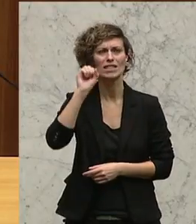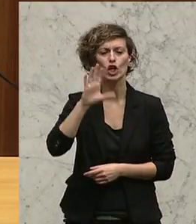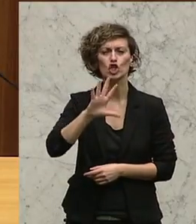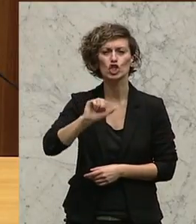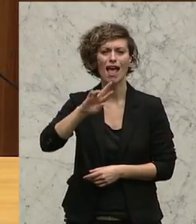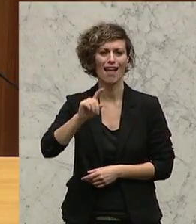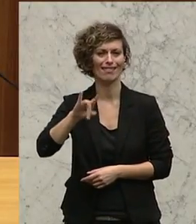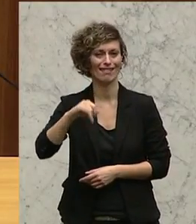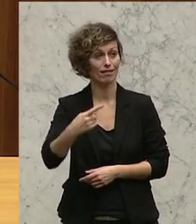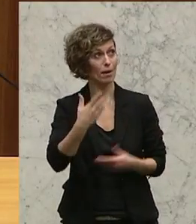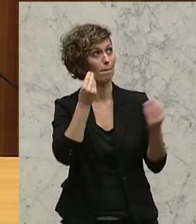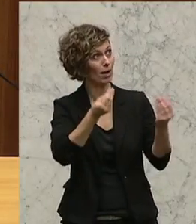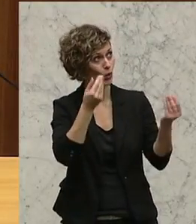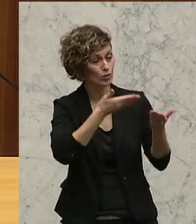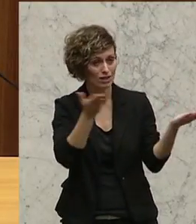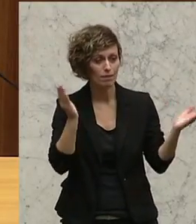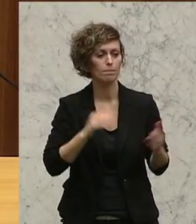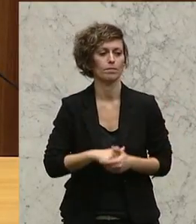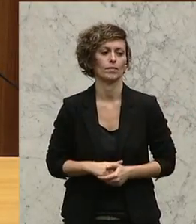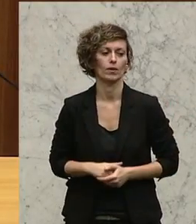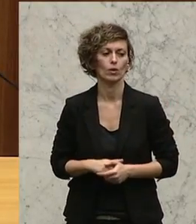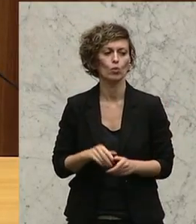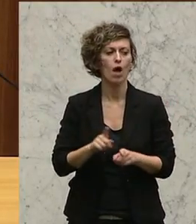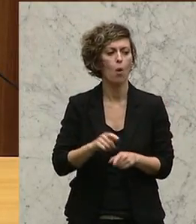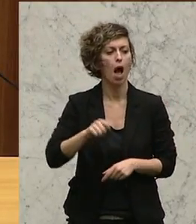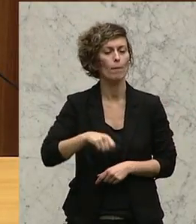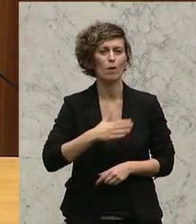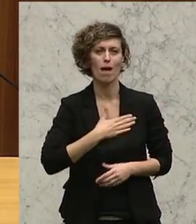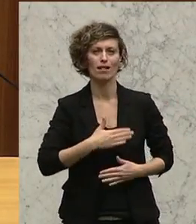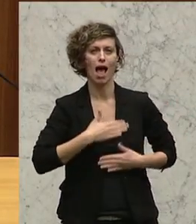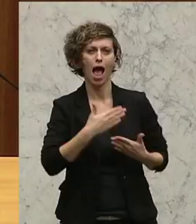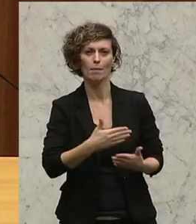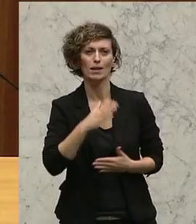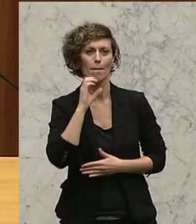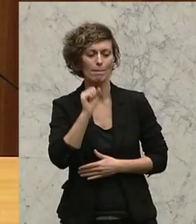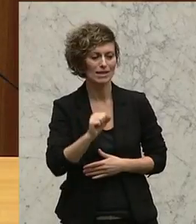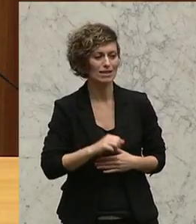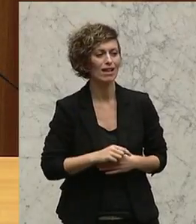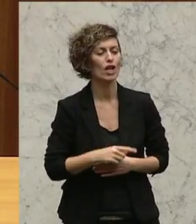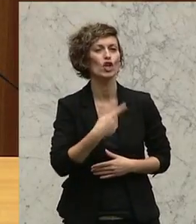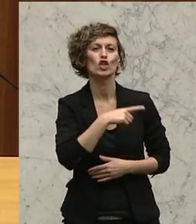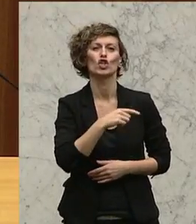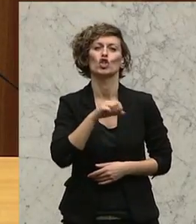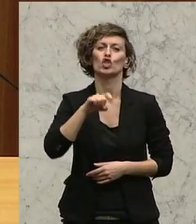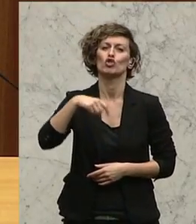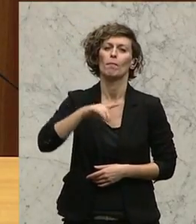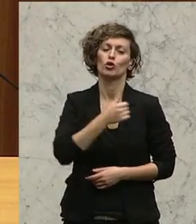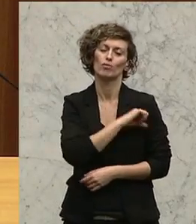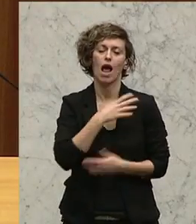Brücke. Und die Abordnung aus meinem Heimatbezirk von dem Freiheitlichen Bezirksspital Anna-Rau.